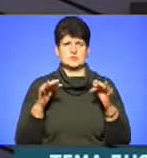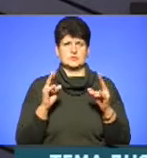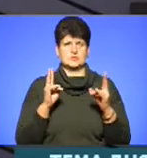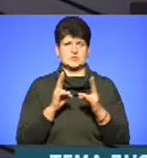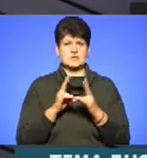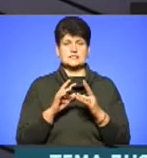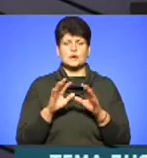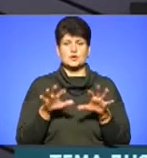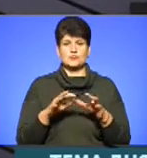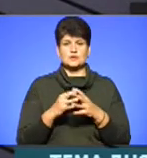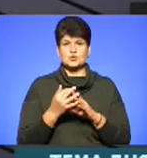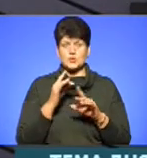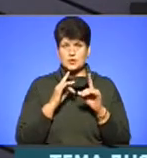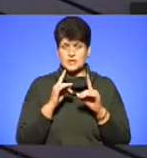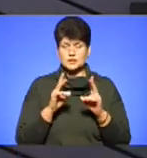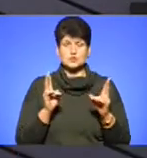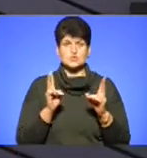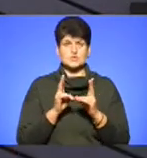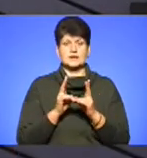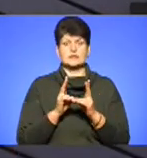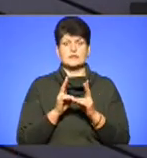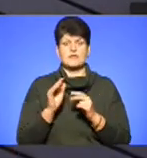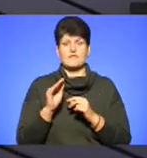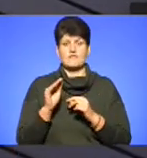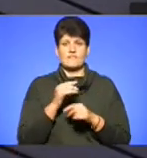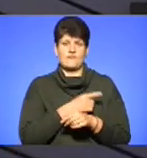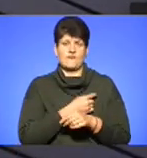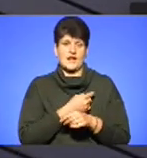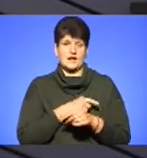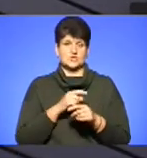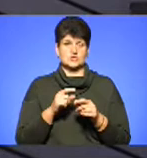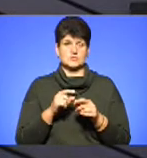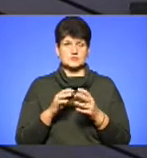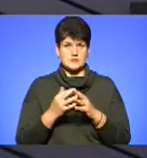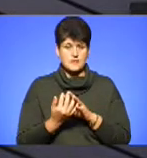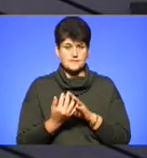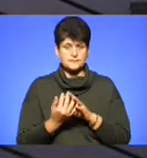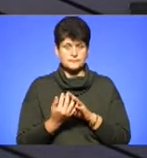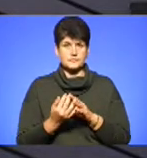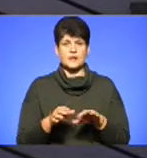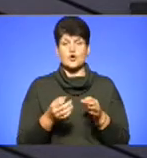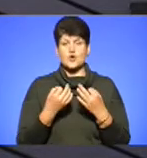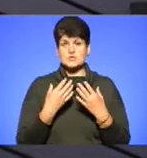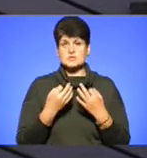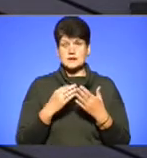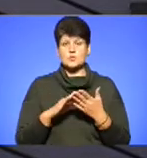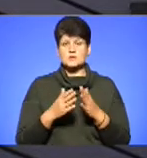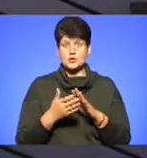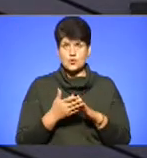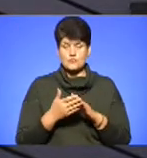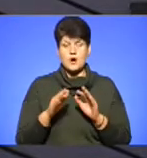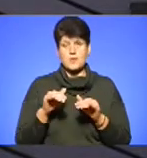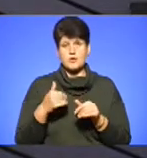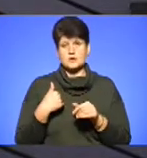головою сільської ради, зустрілися з фельдшером села. Вони нам розтали ту обстановку, і потім ми